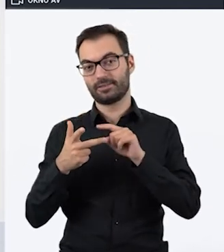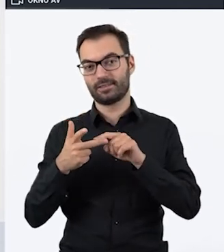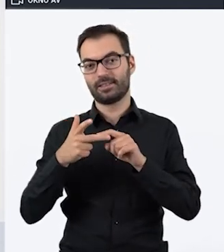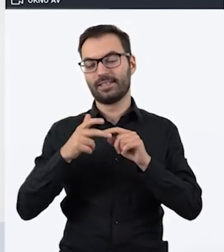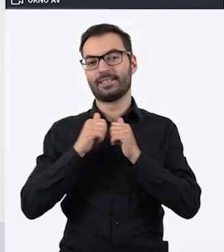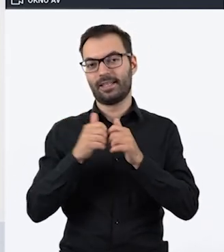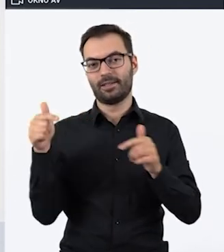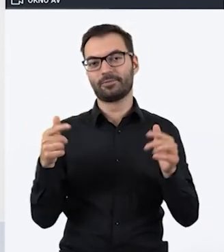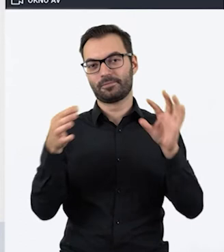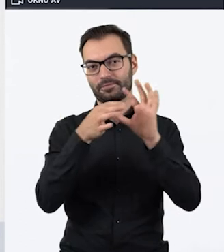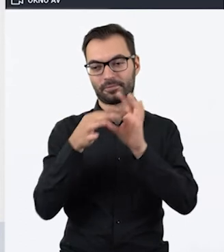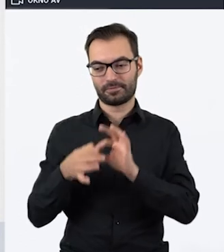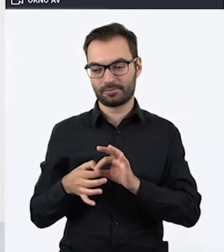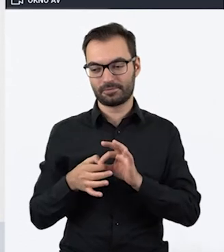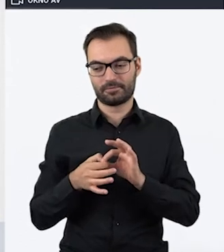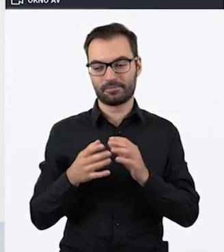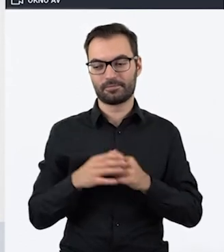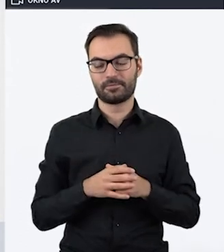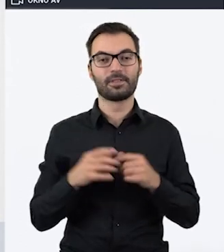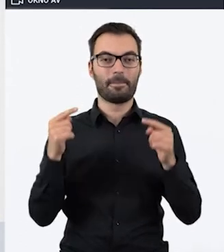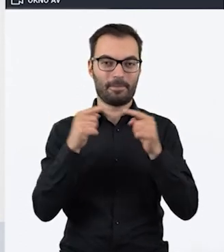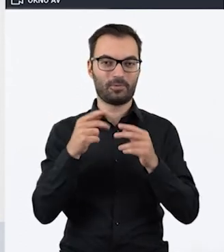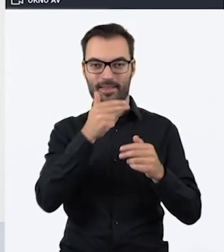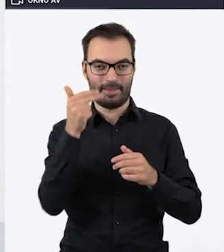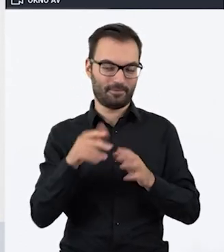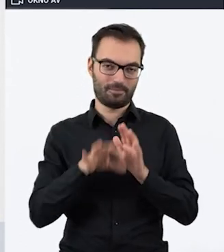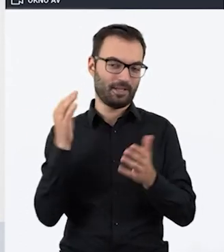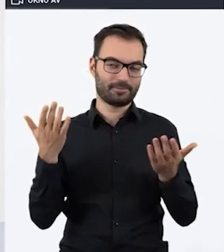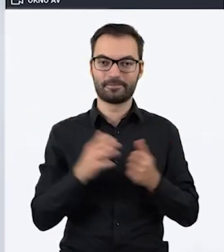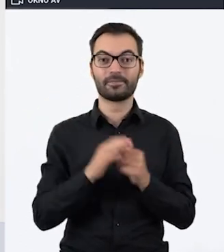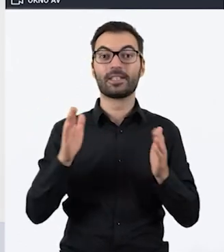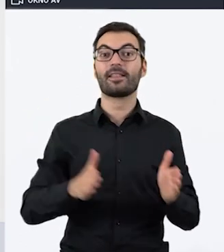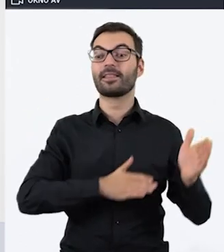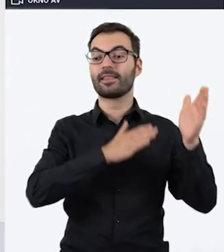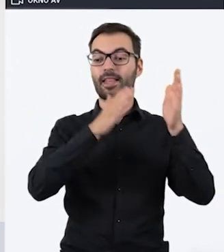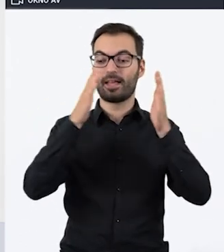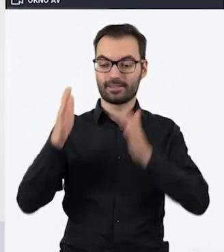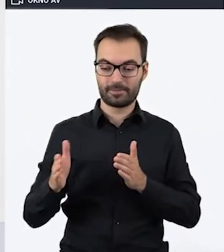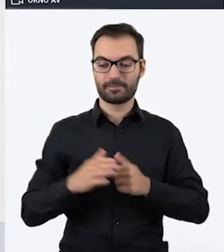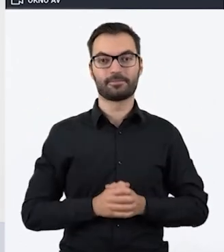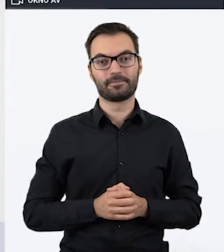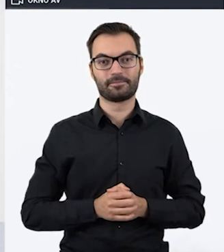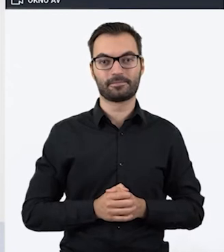wybieramy sobie tematycznie. Kolejnym punktem